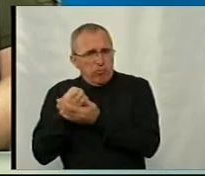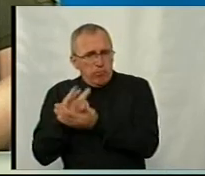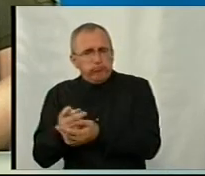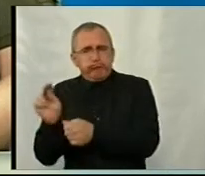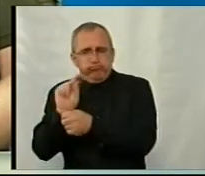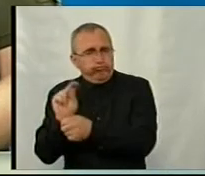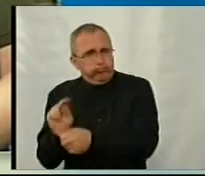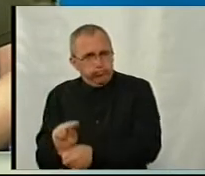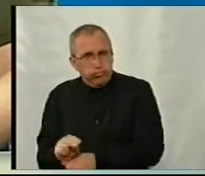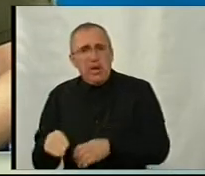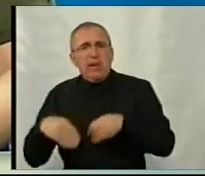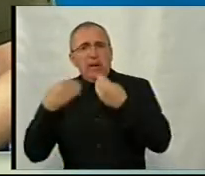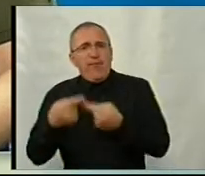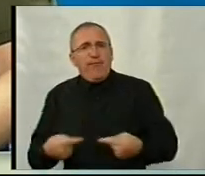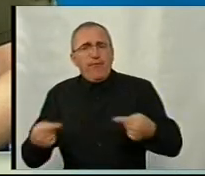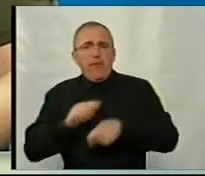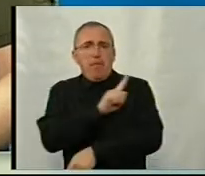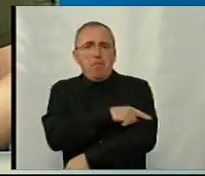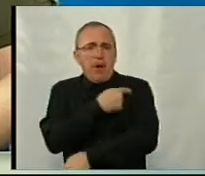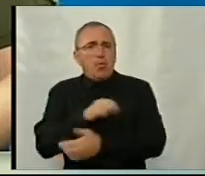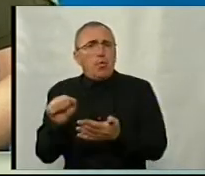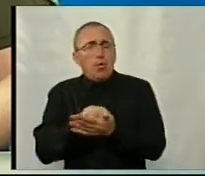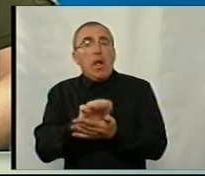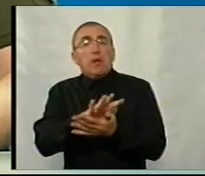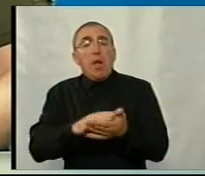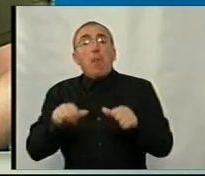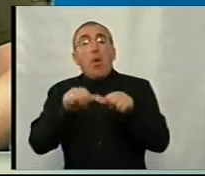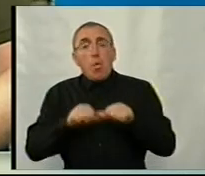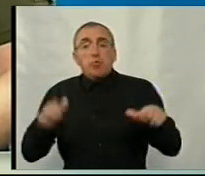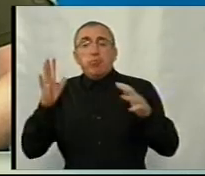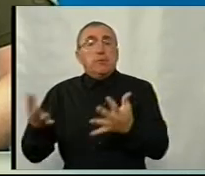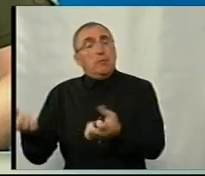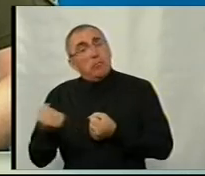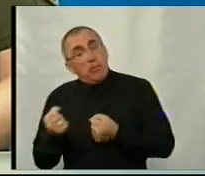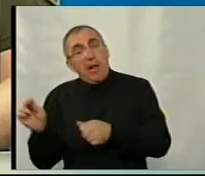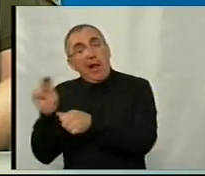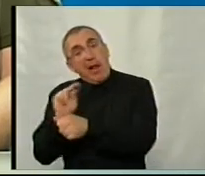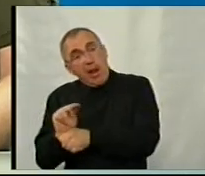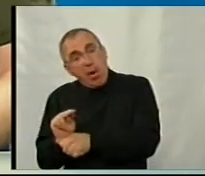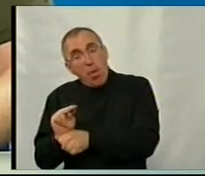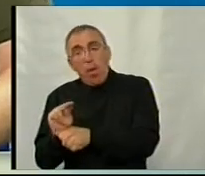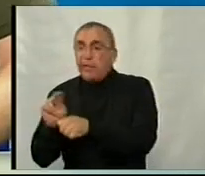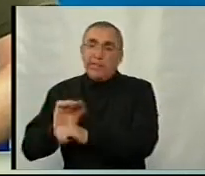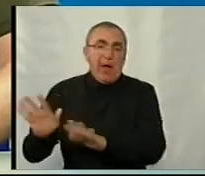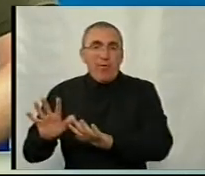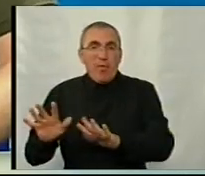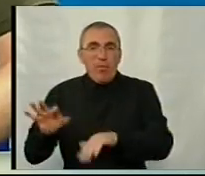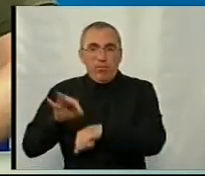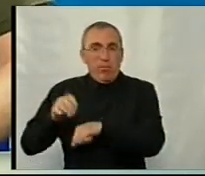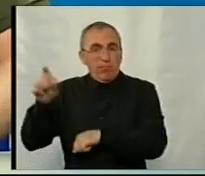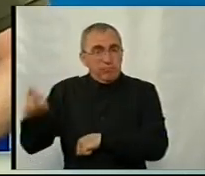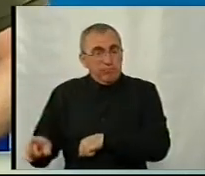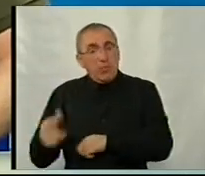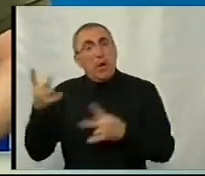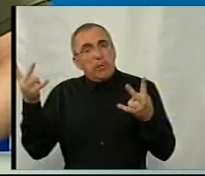пролікуватися, надати відповідні менеджні документи, і далі комісія буде приймати, чи вилікована його хвороба, чи не вилікована, чи може йому